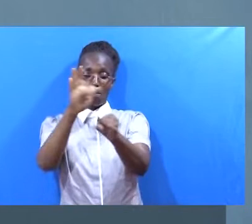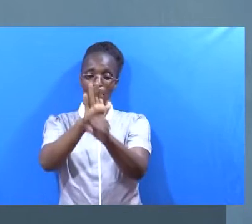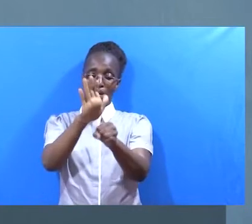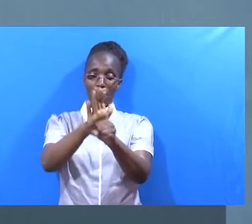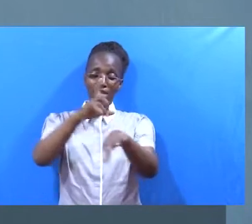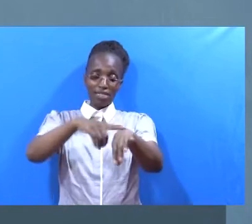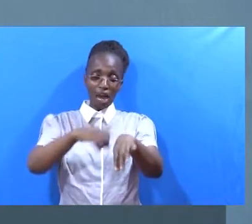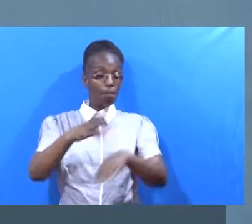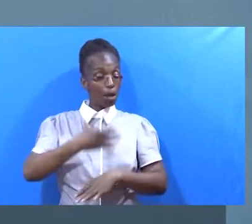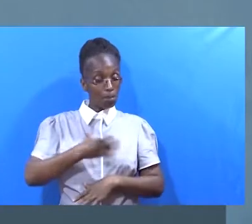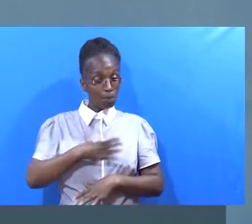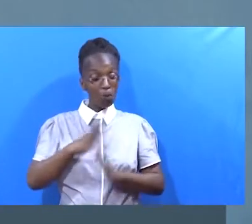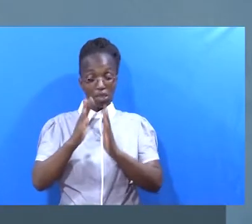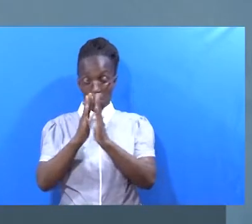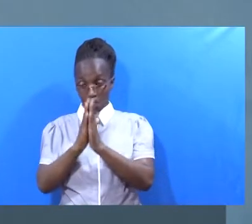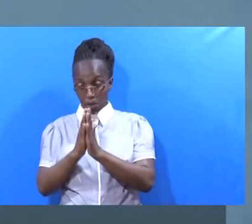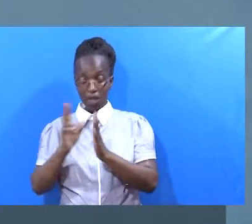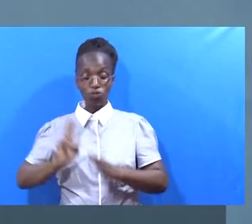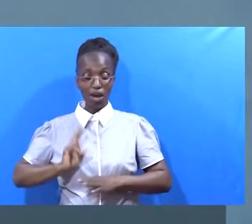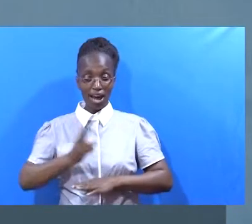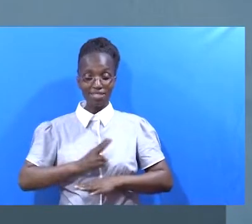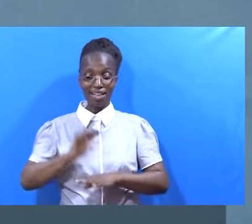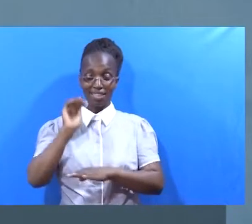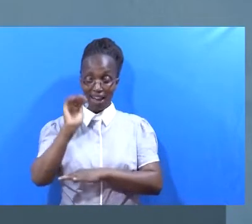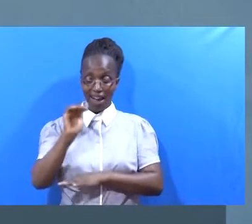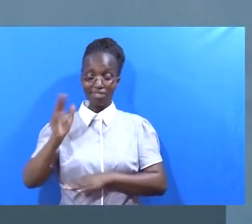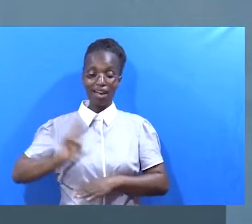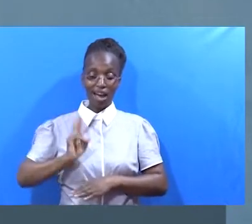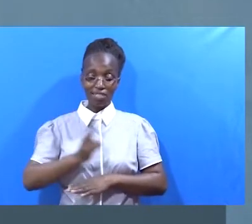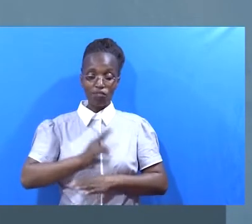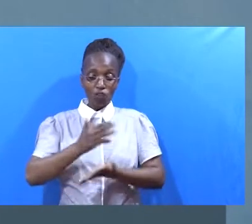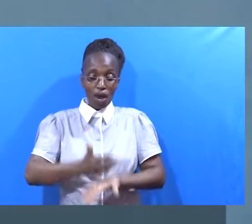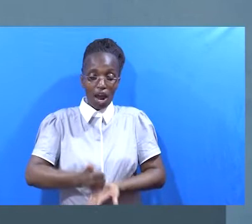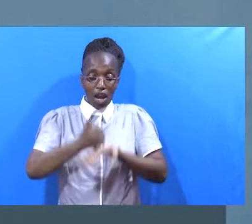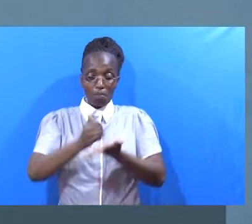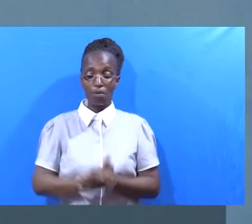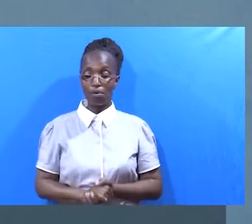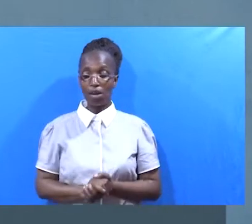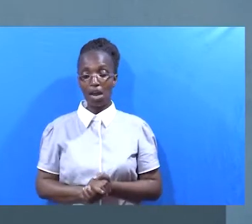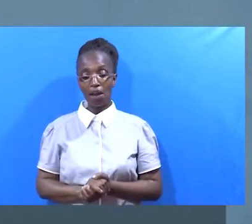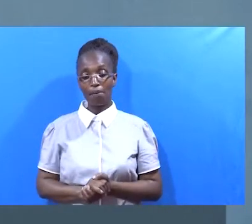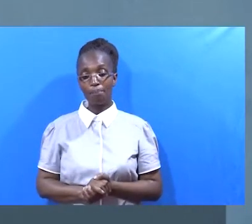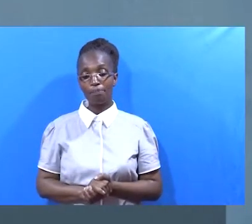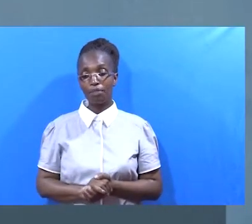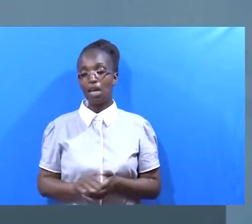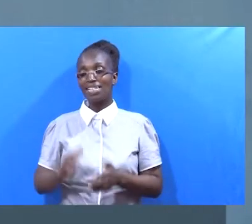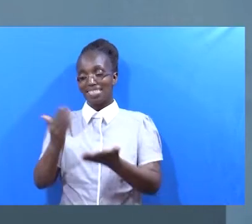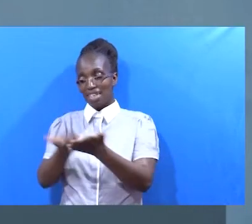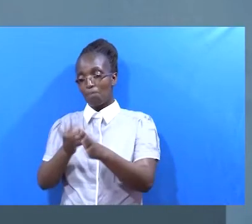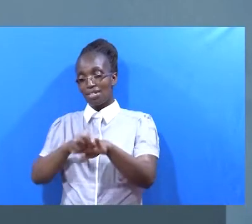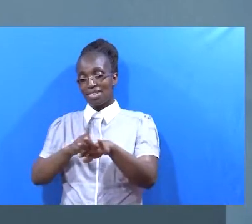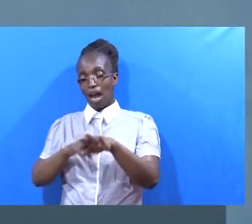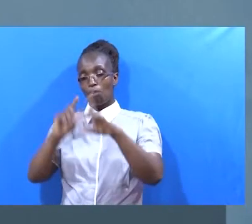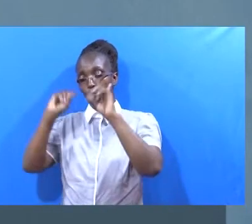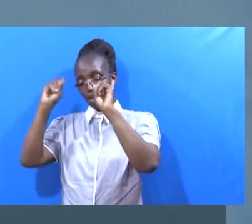kwa mara Wengi wanatuomba Mara kwa mara Wengi wanaitaji msada wetu Na kwa